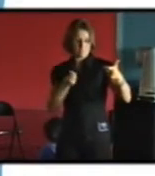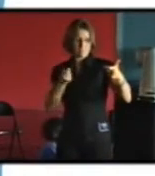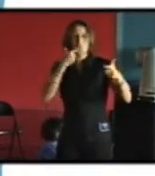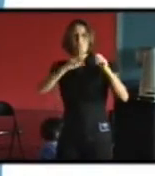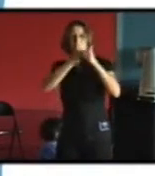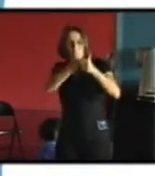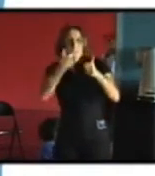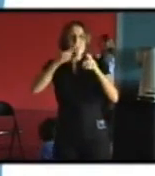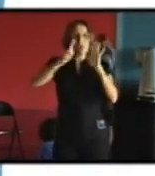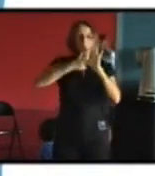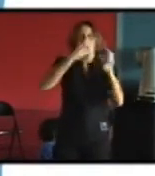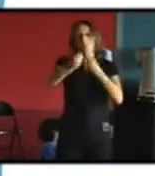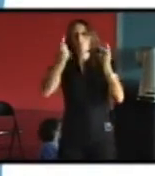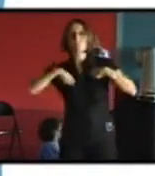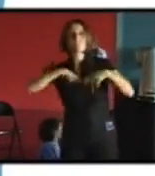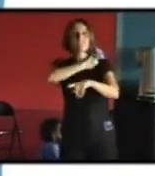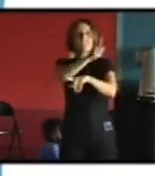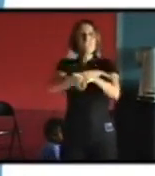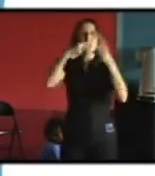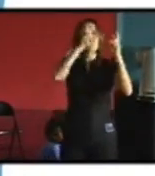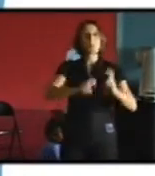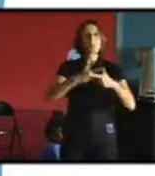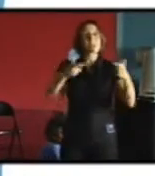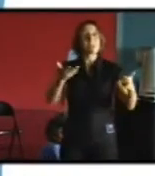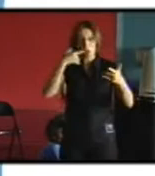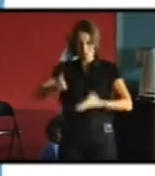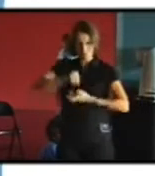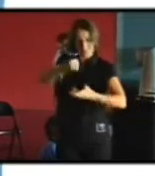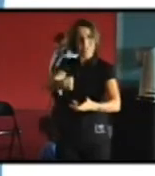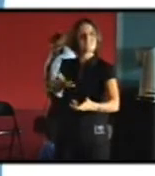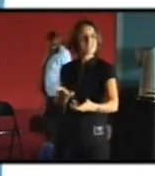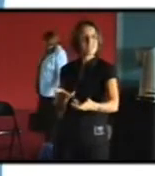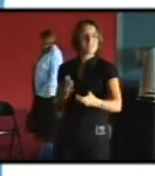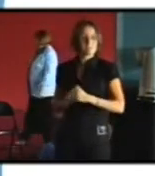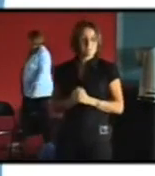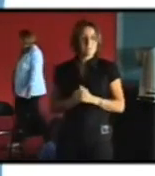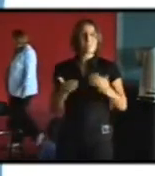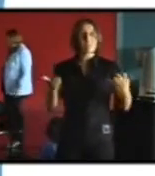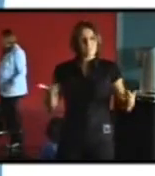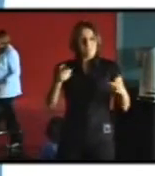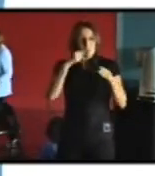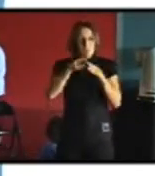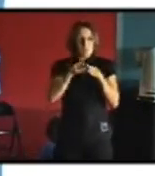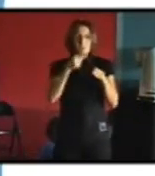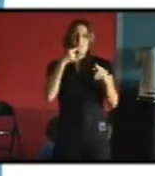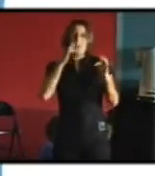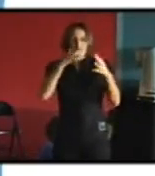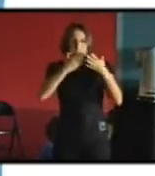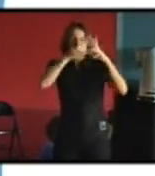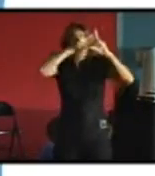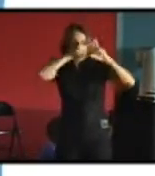la baisse des ressources énergétiques comment à partir de ces questions et des diagnostics on arrive à